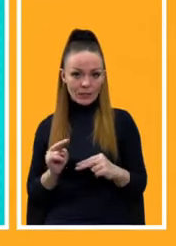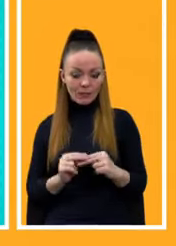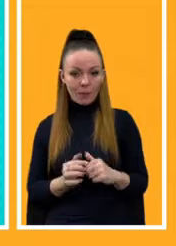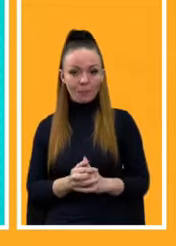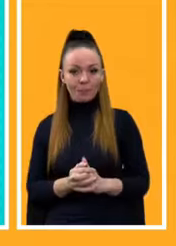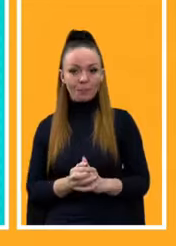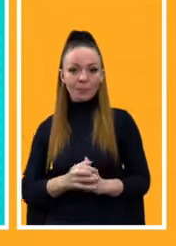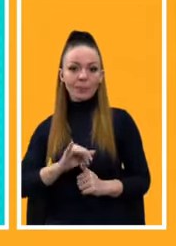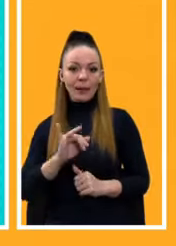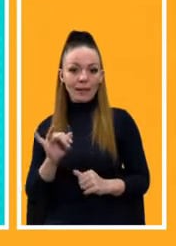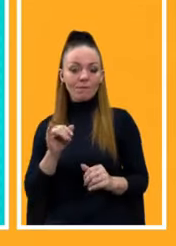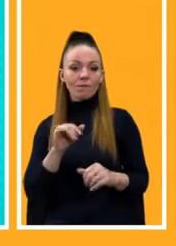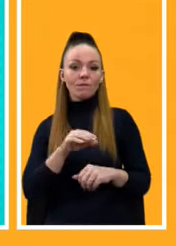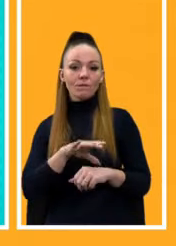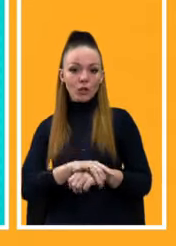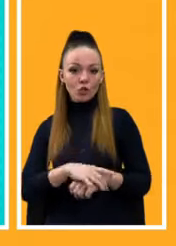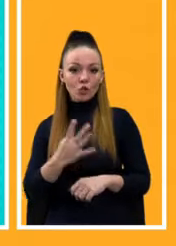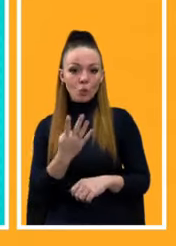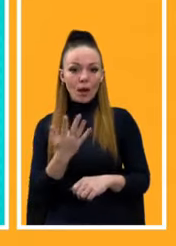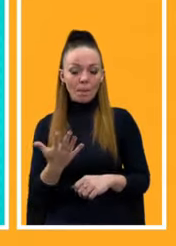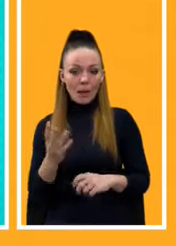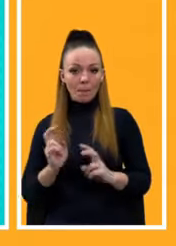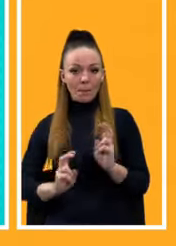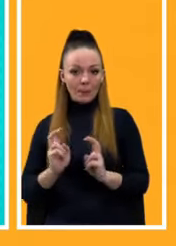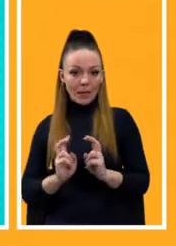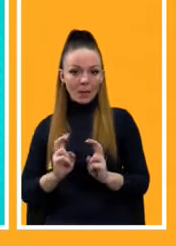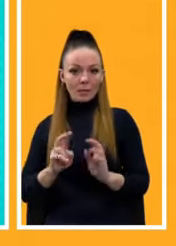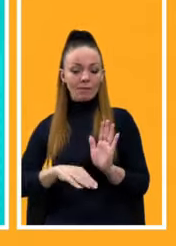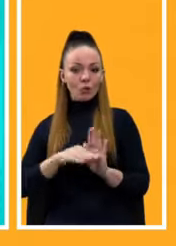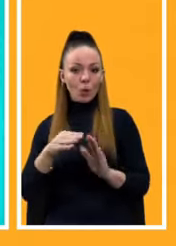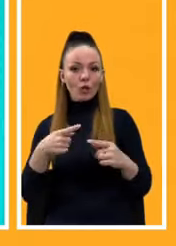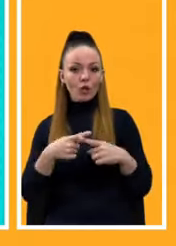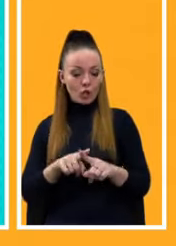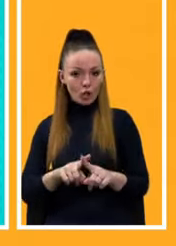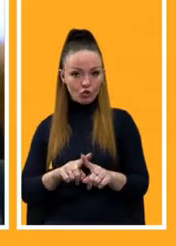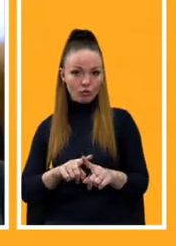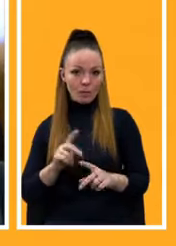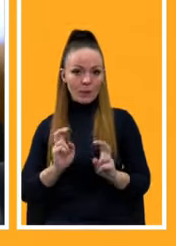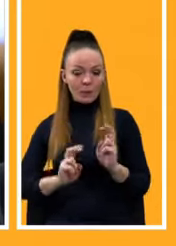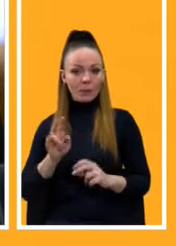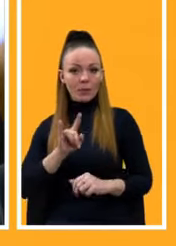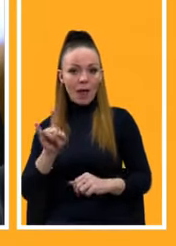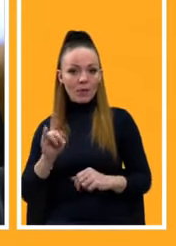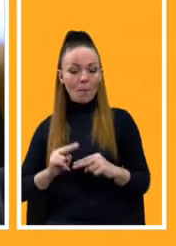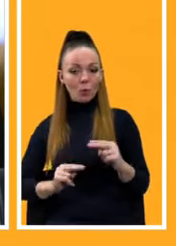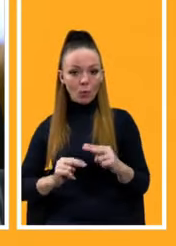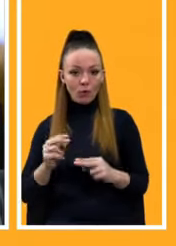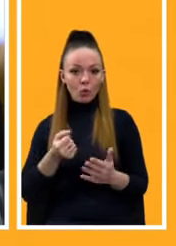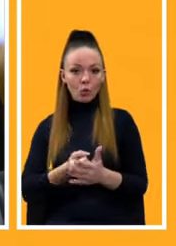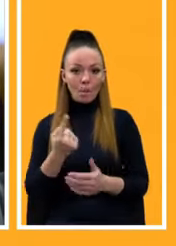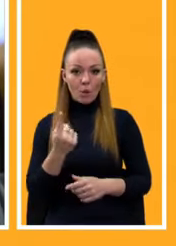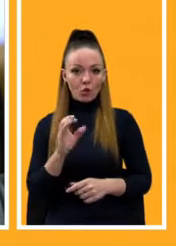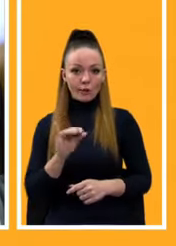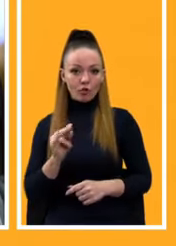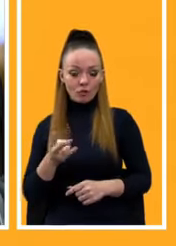І фактично 45 підприємств, високотехнологічних підприємств, хочу відмітити, авіабудування до 1 січня